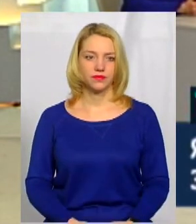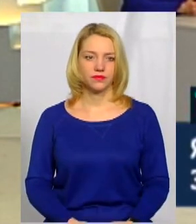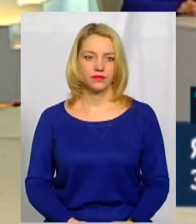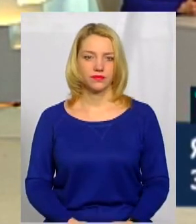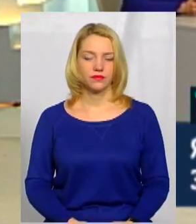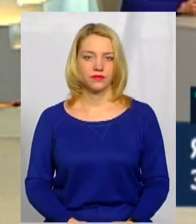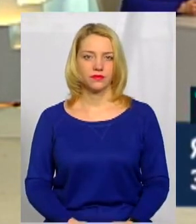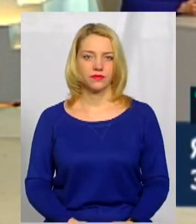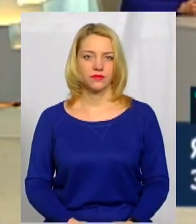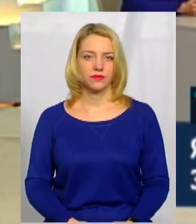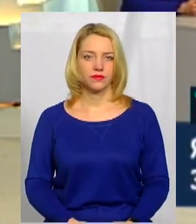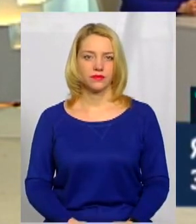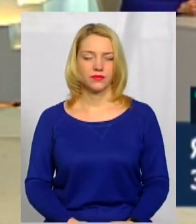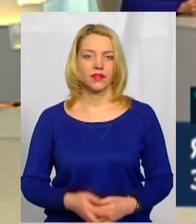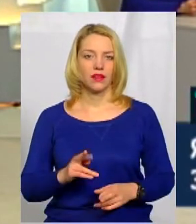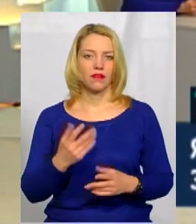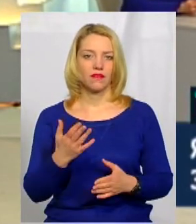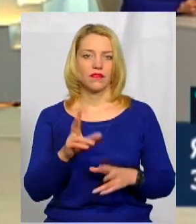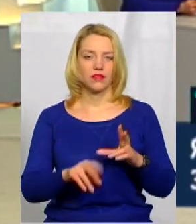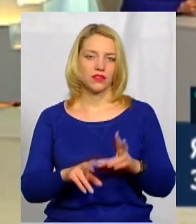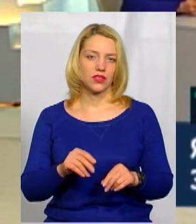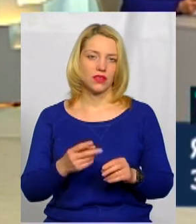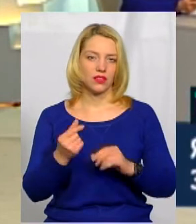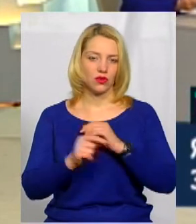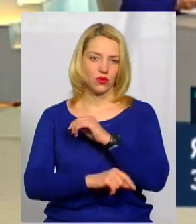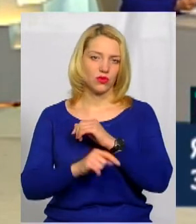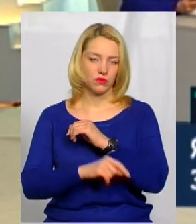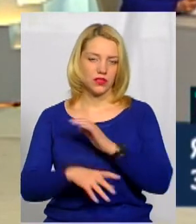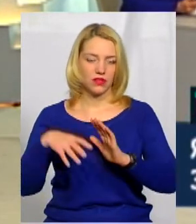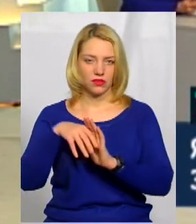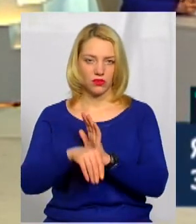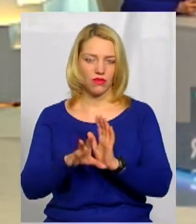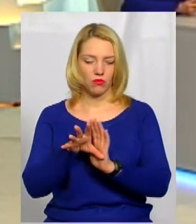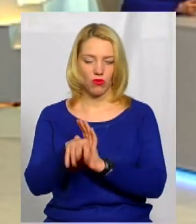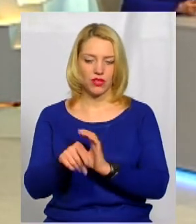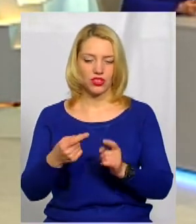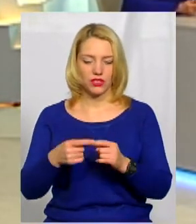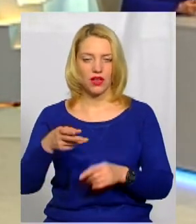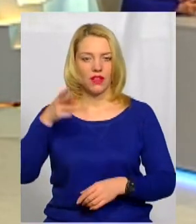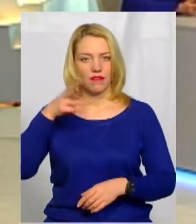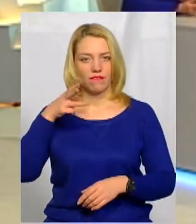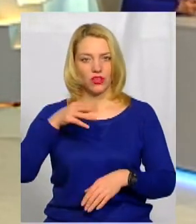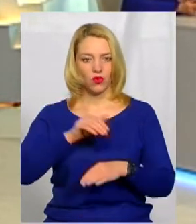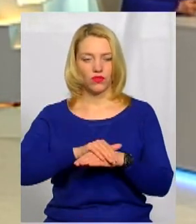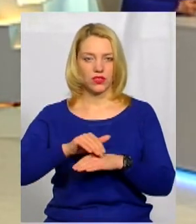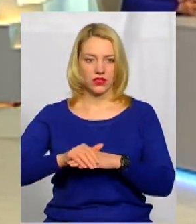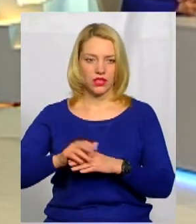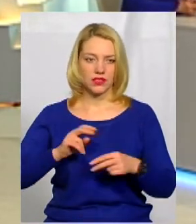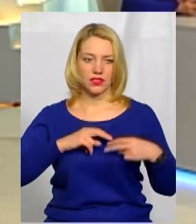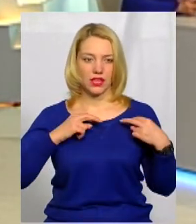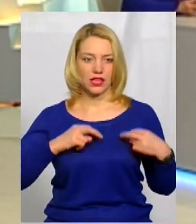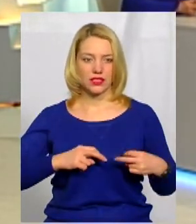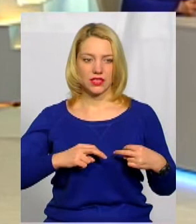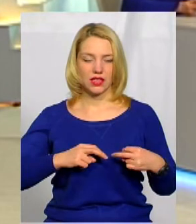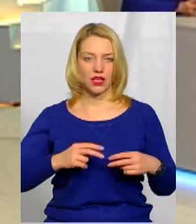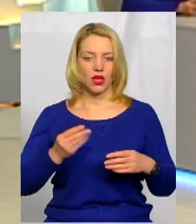скажімо, в керівника. Як вважаєте, корупційна складова, от з запровадженням відеофіксації, ризики